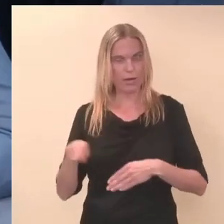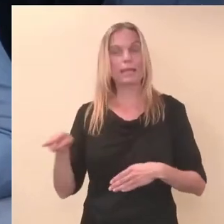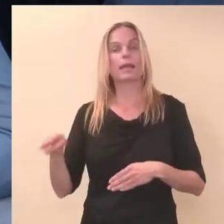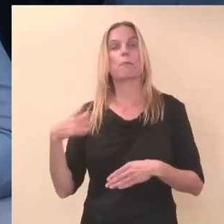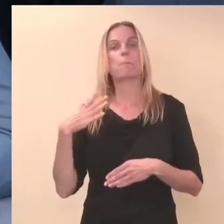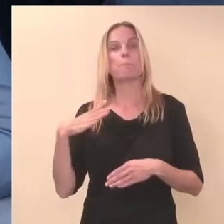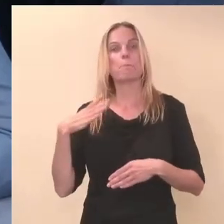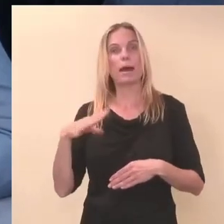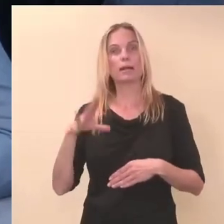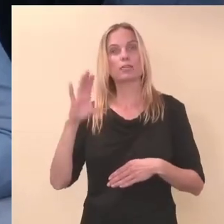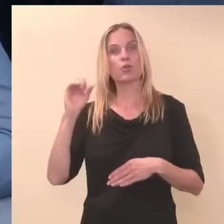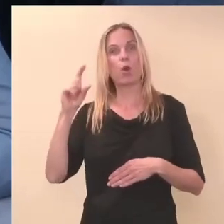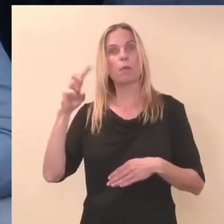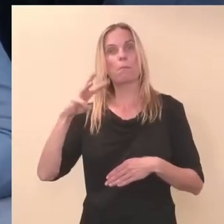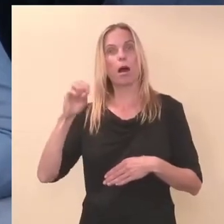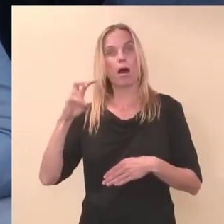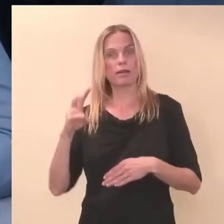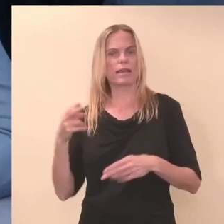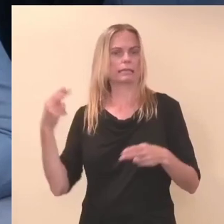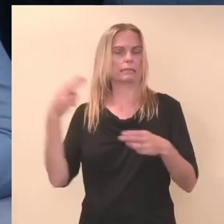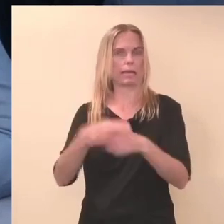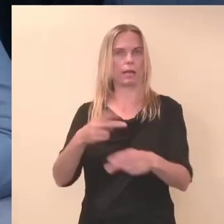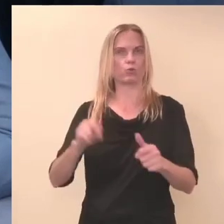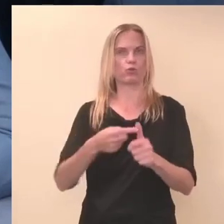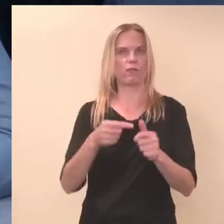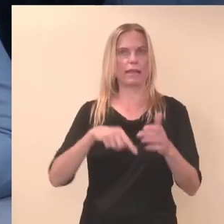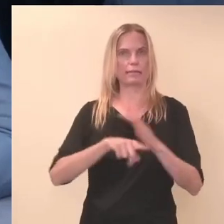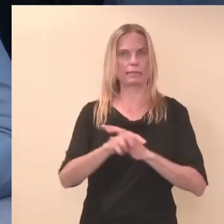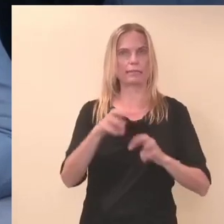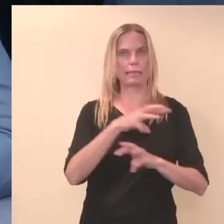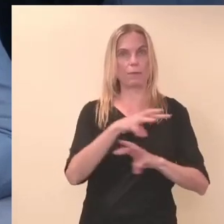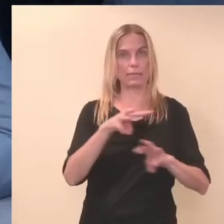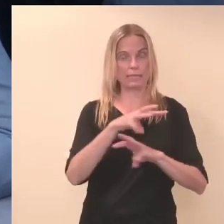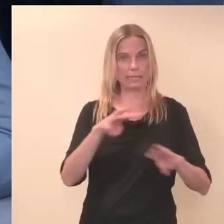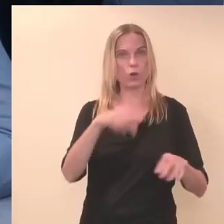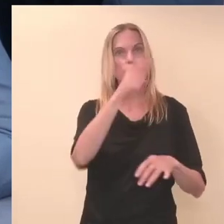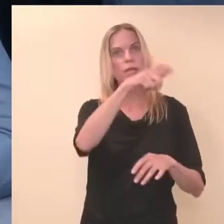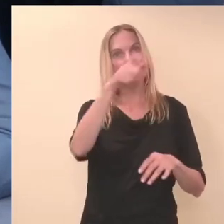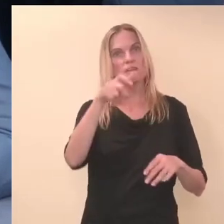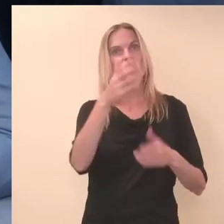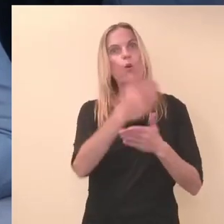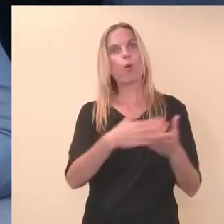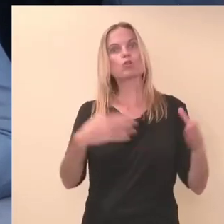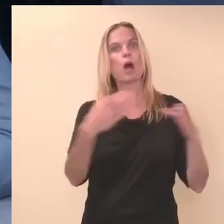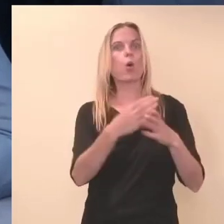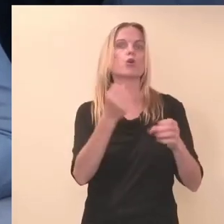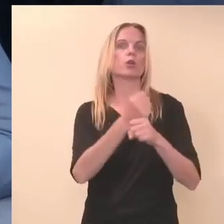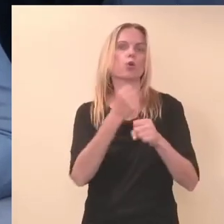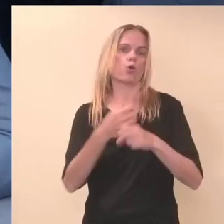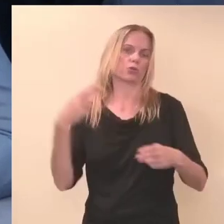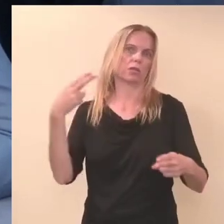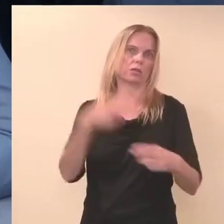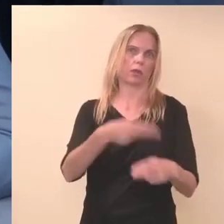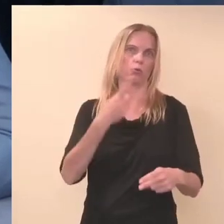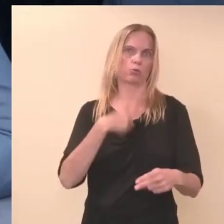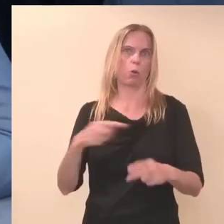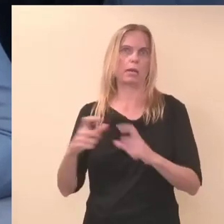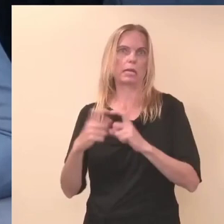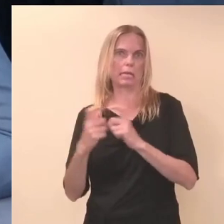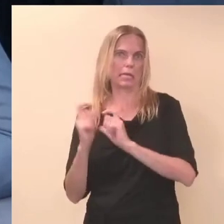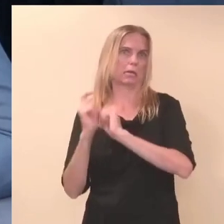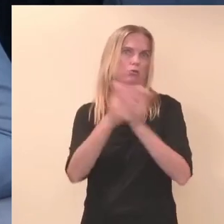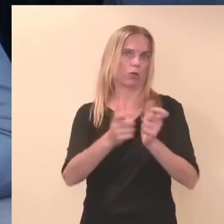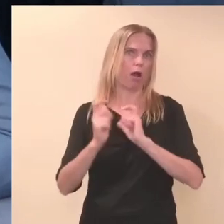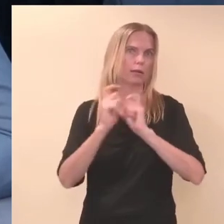Solman sekus ka tegelikult siseministeerimis rahvastiku osakonna tööse, saati sinna kirju, helistes